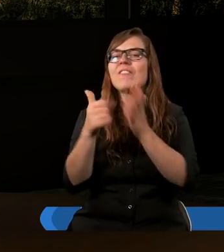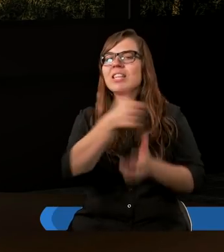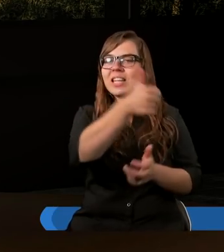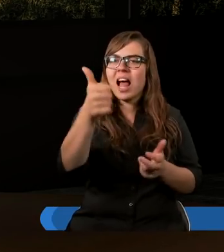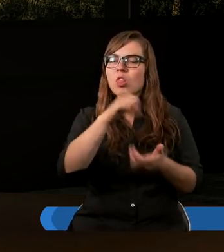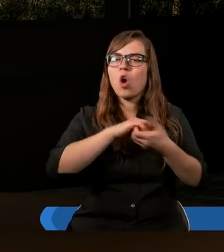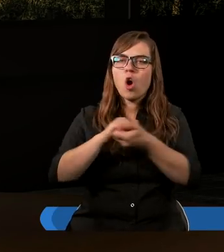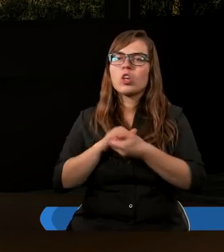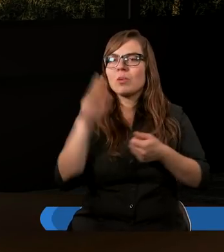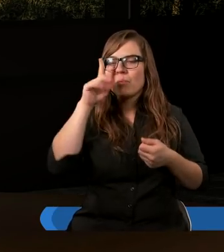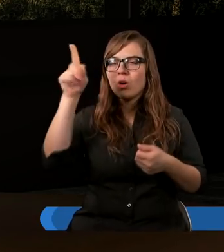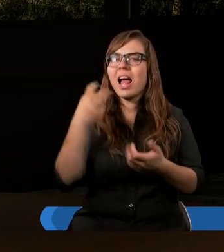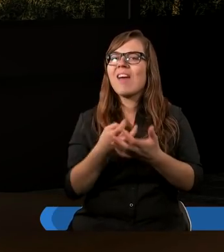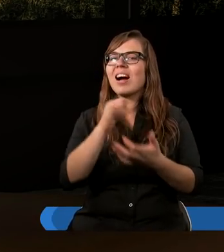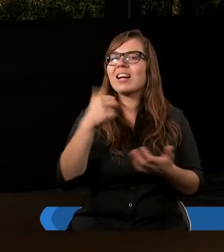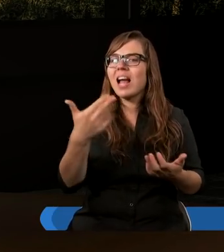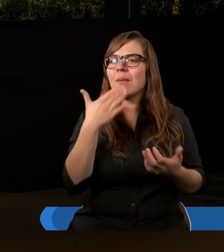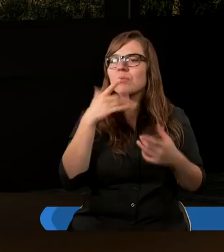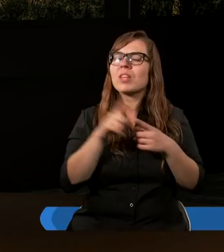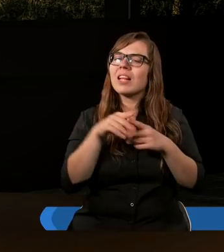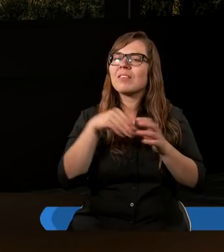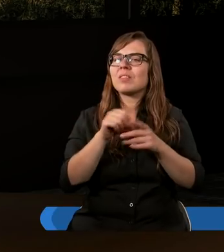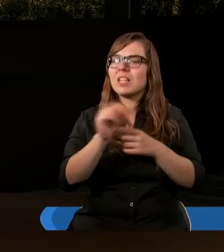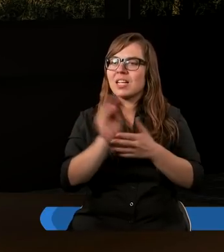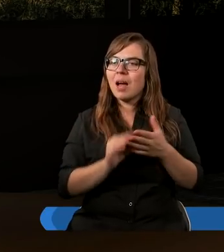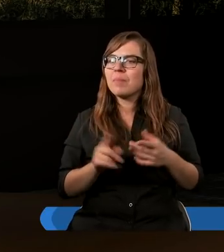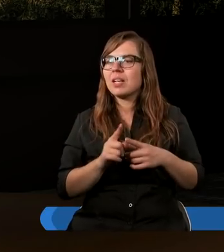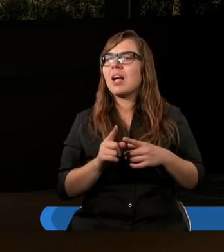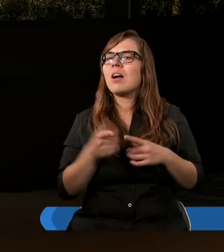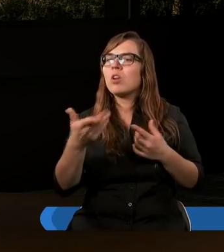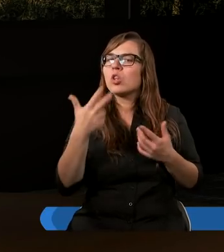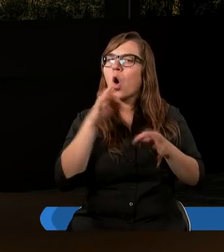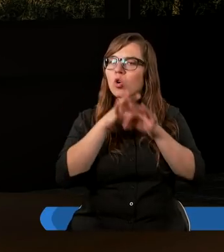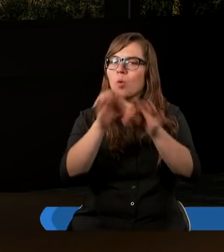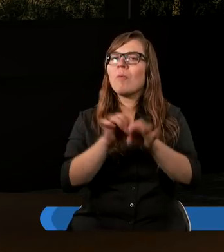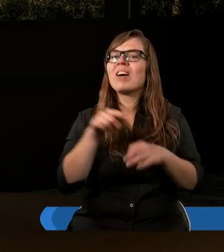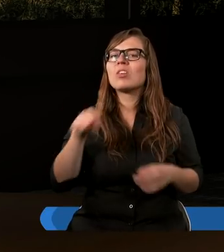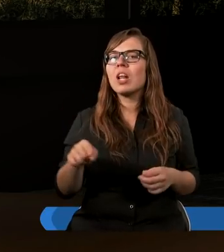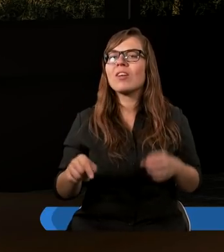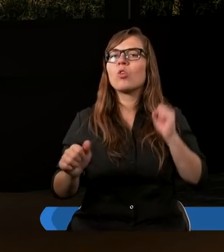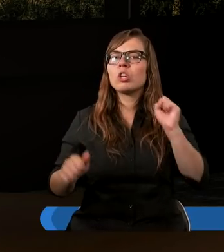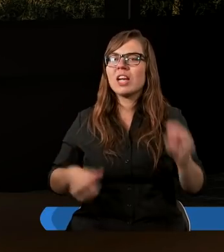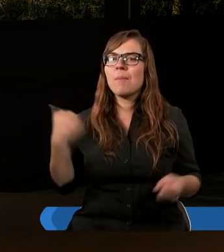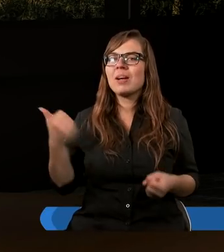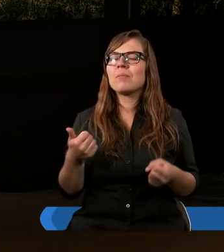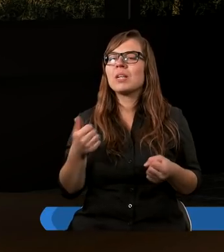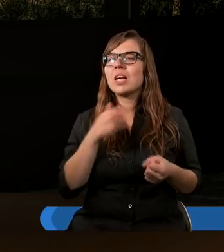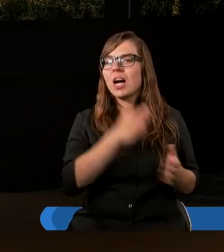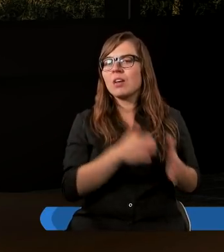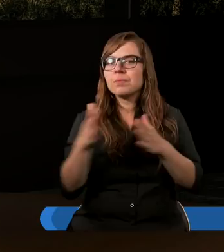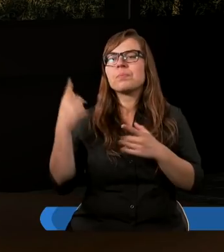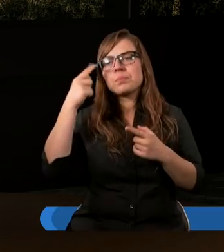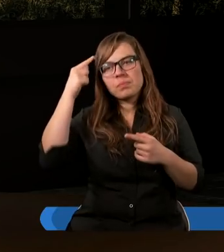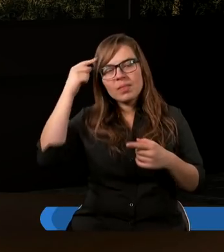rozdziale Ewangelii Jana. No i to jest istotne, żebyśmy rozumieli, że to doprowadza do tego, żebyśmy trwając w